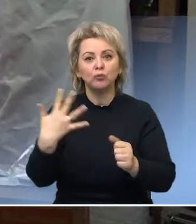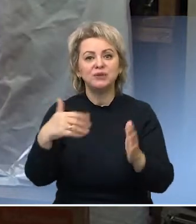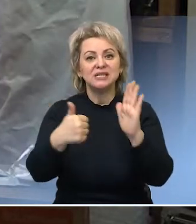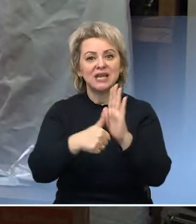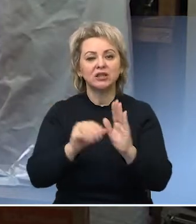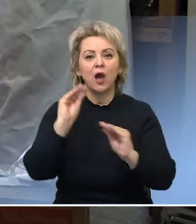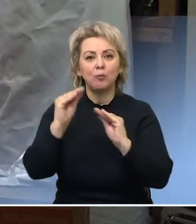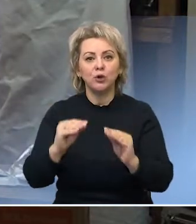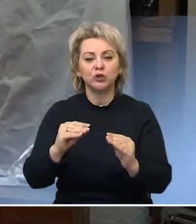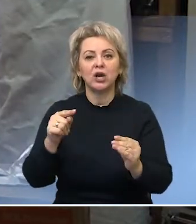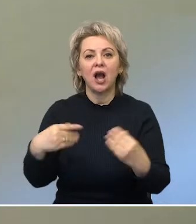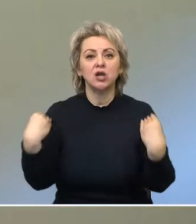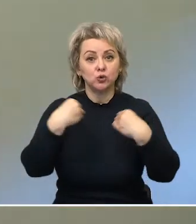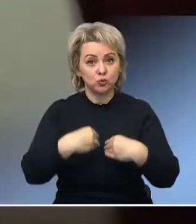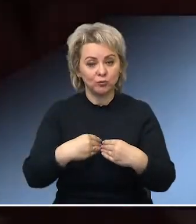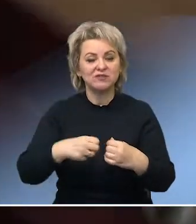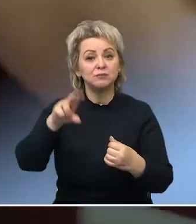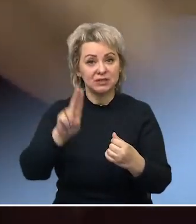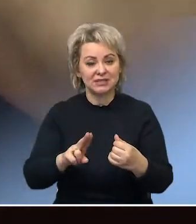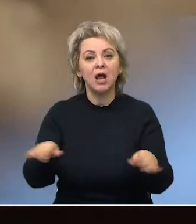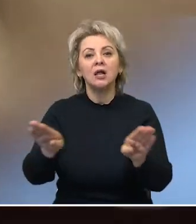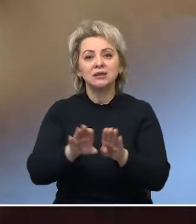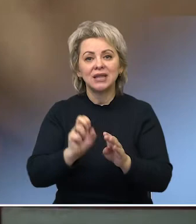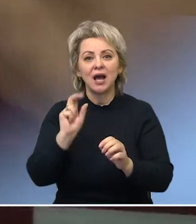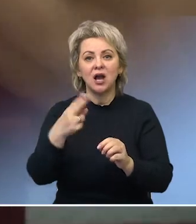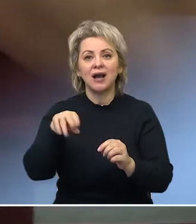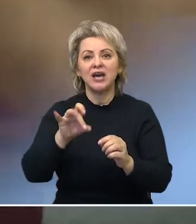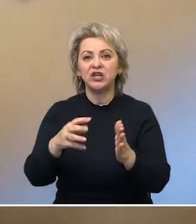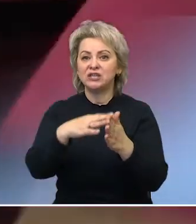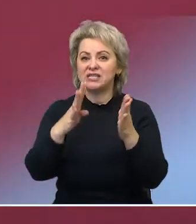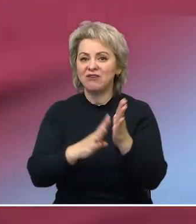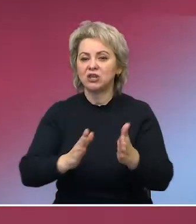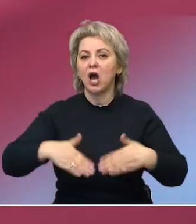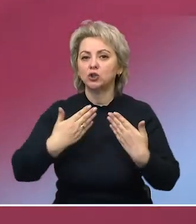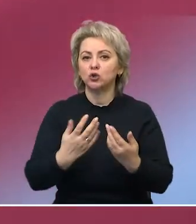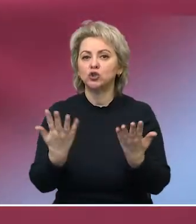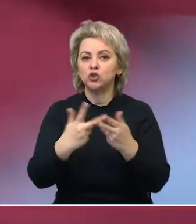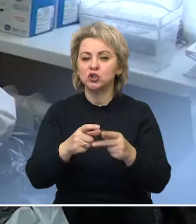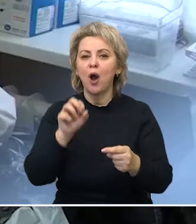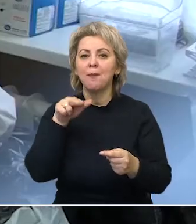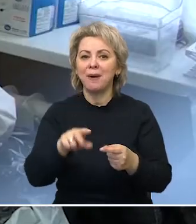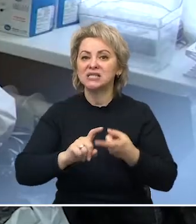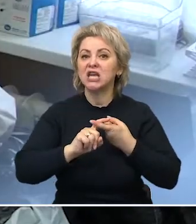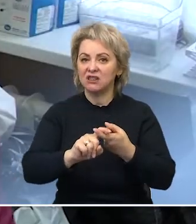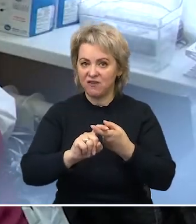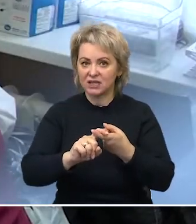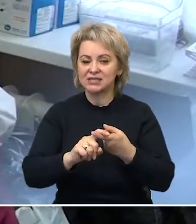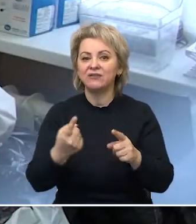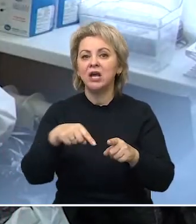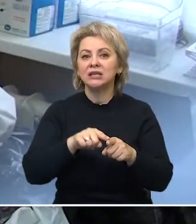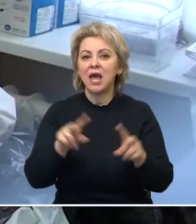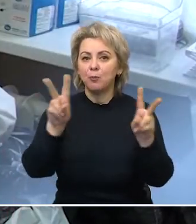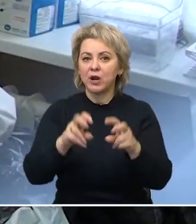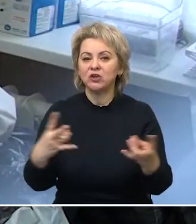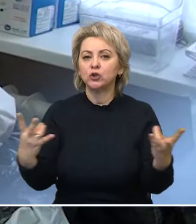противочумных костюмов. Так как COVID-19 относится к числу особо опасных инфекций, для диагностики требуется